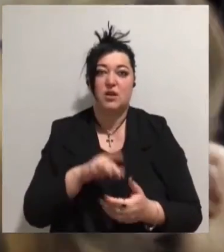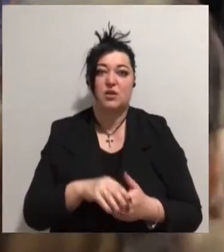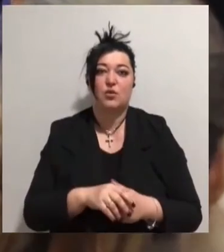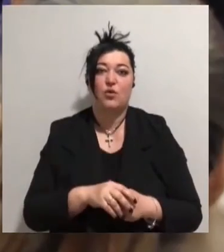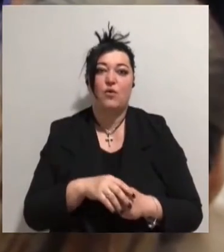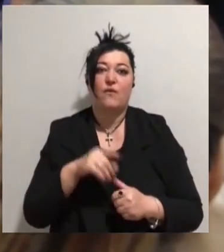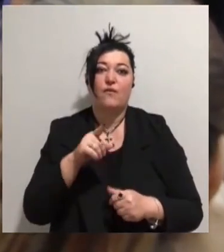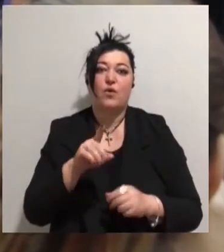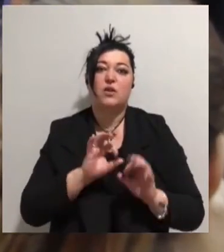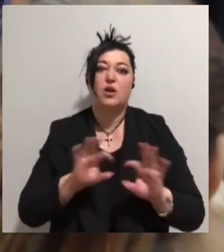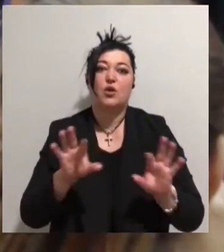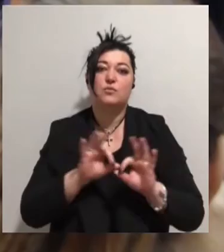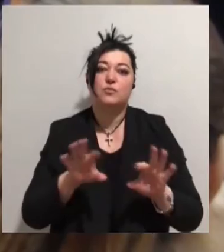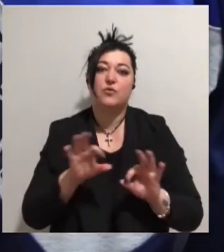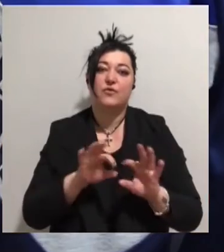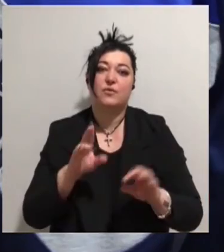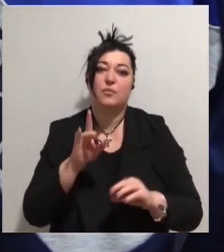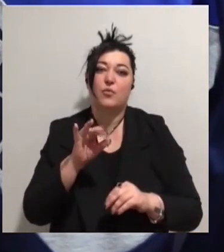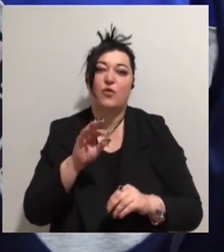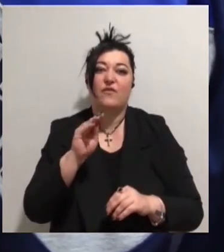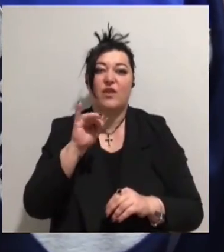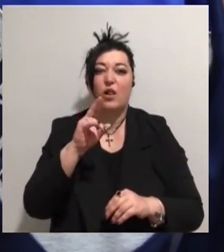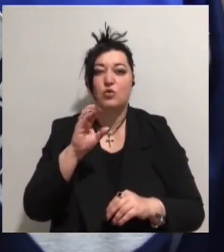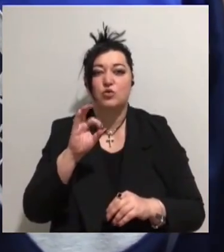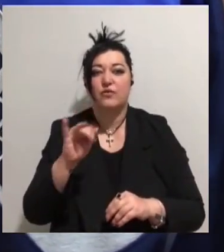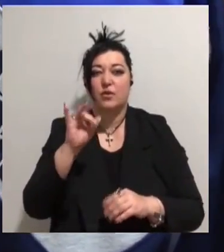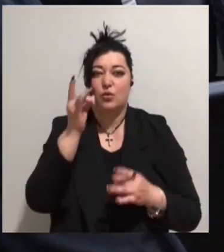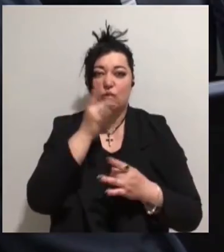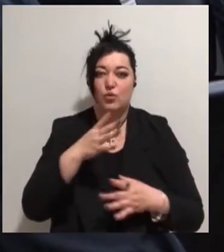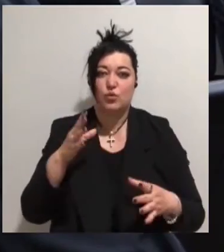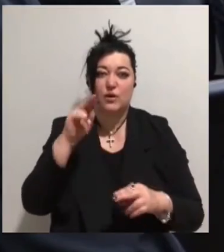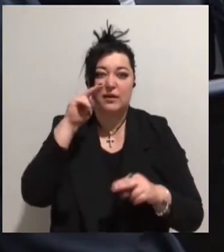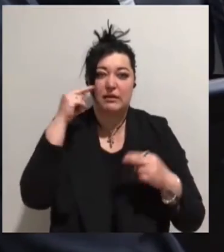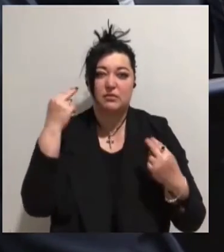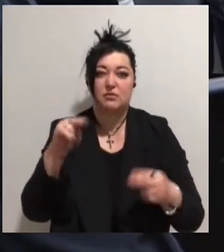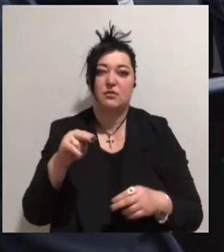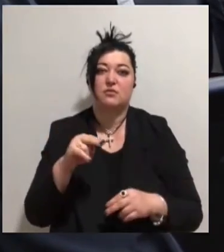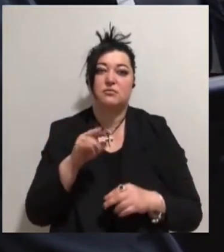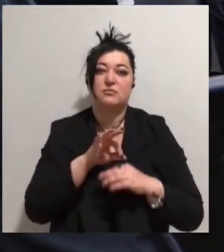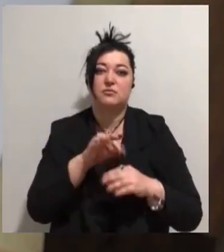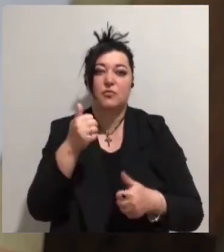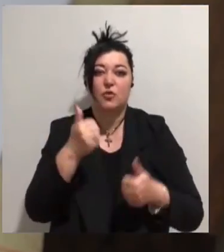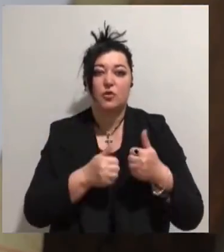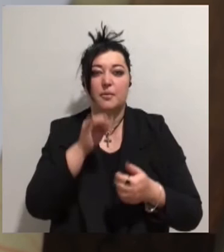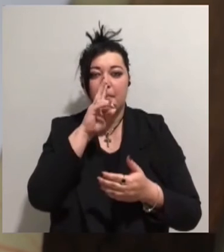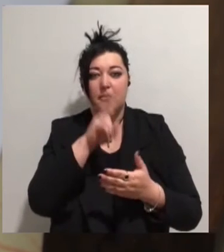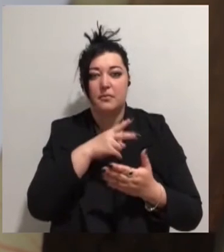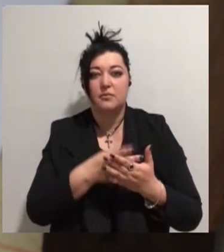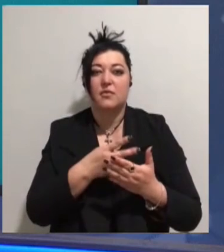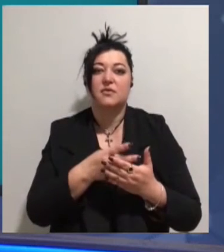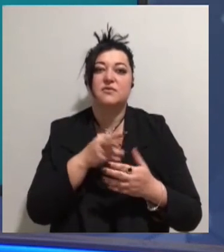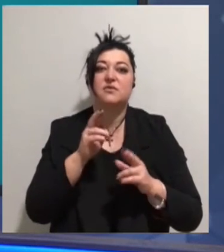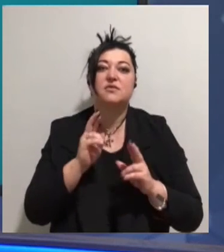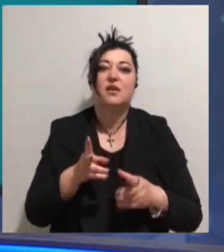розповіли про постать філософа та культуру Китаю, проводили конкурси та показували відвідувачам, як прописувати